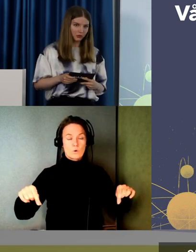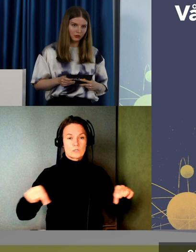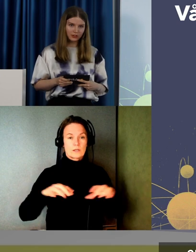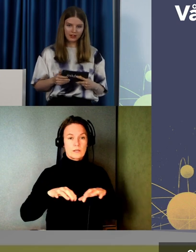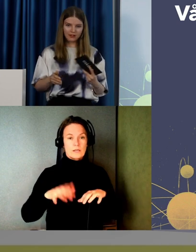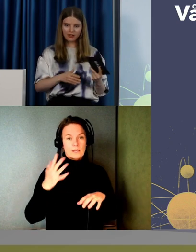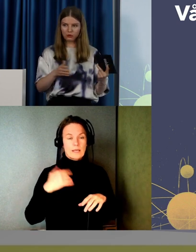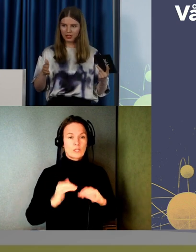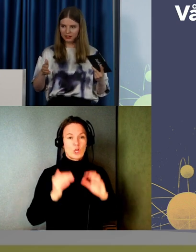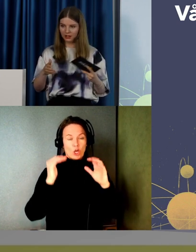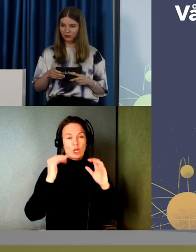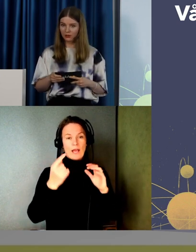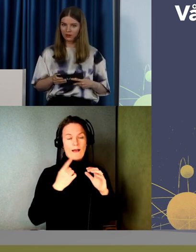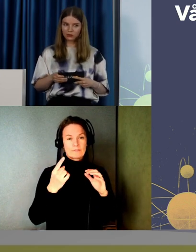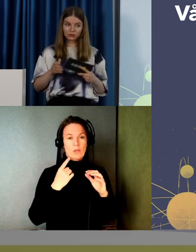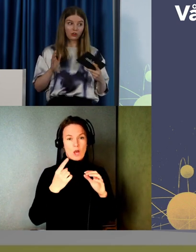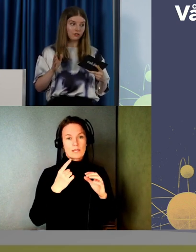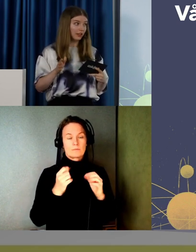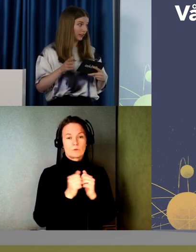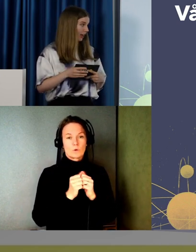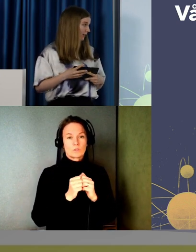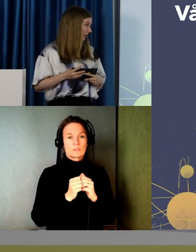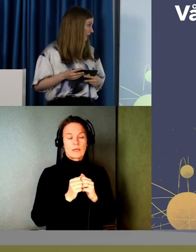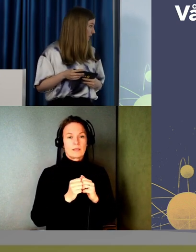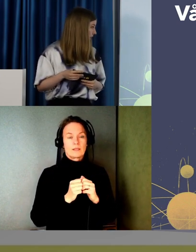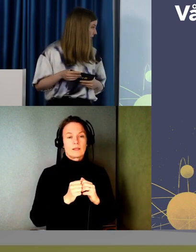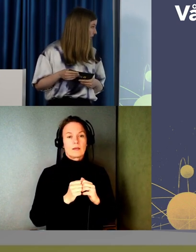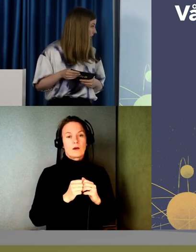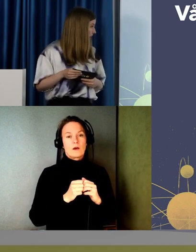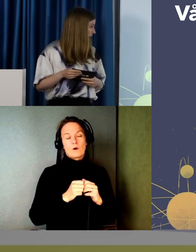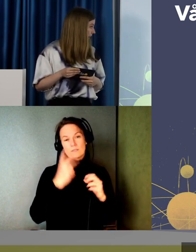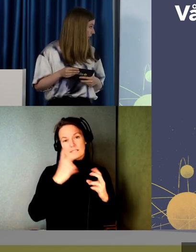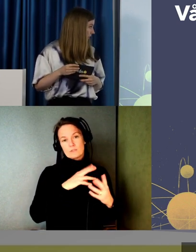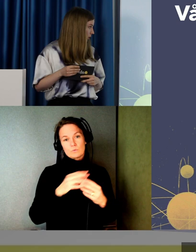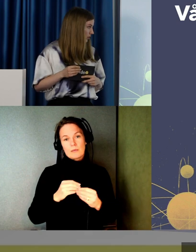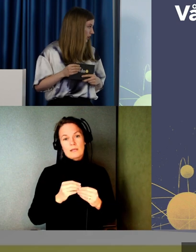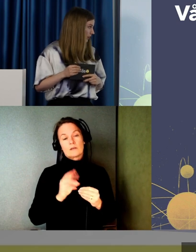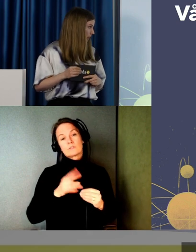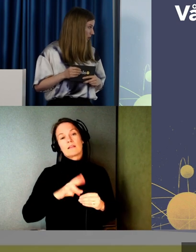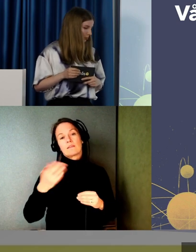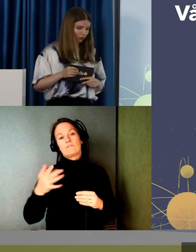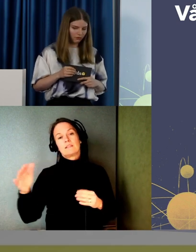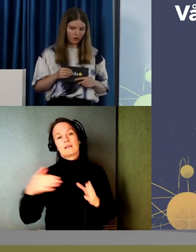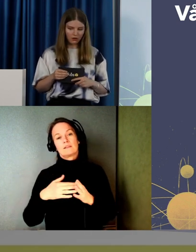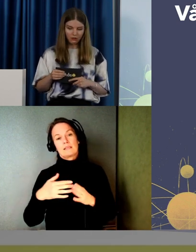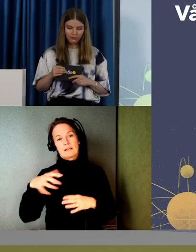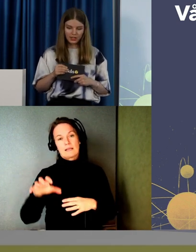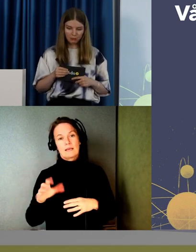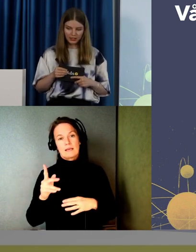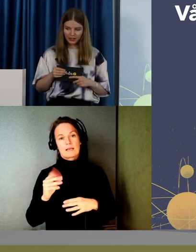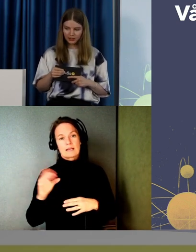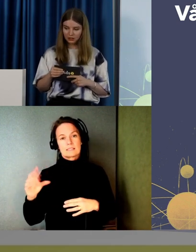antalet produkter. Se summeringen. Och ta sig vidare till kassan. En annan sak vi också kikade väldigt mycket på var